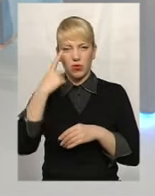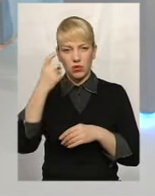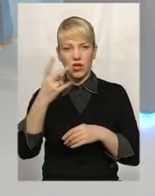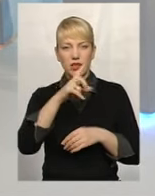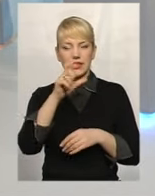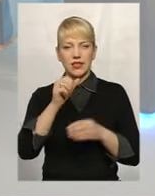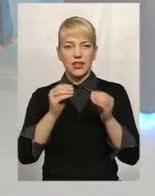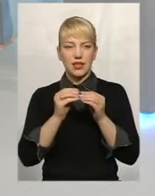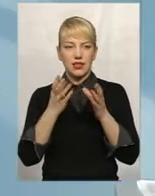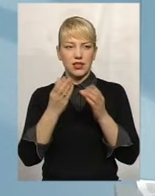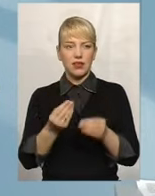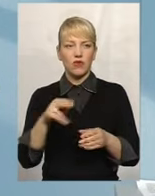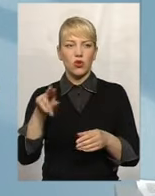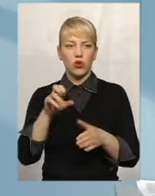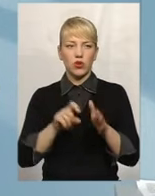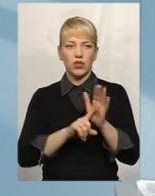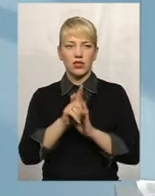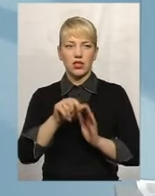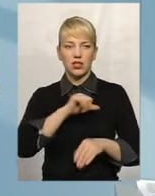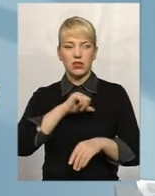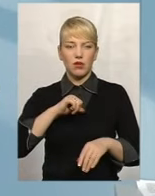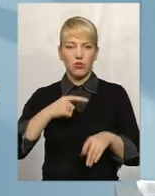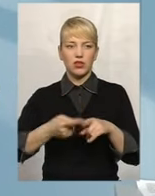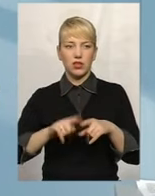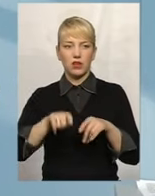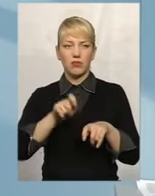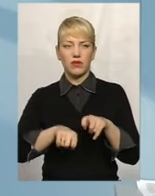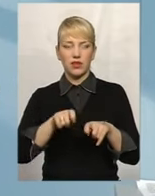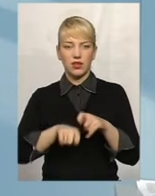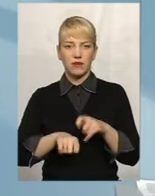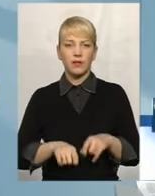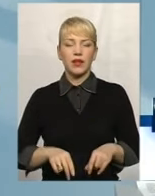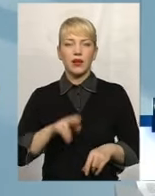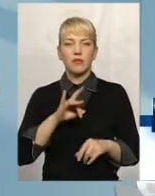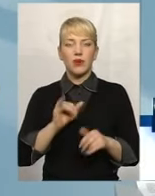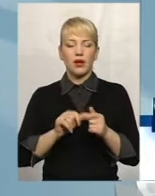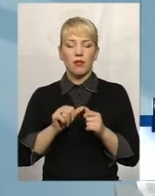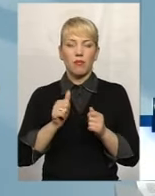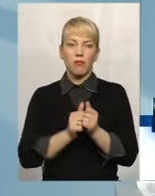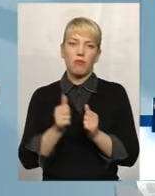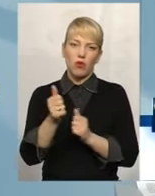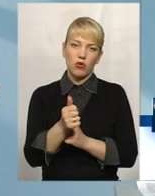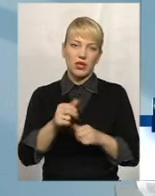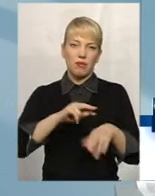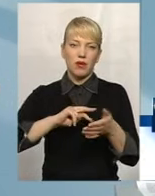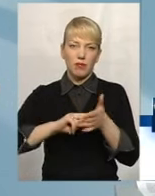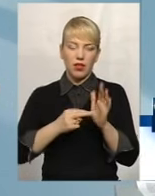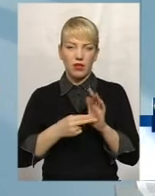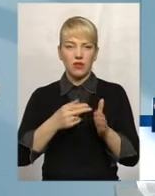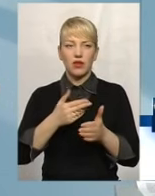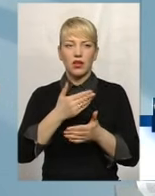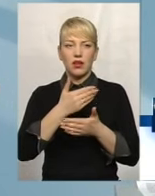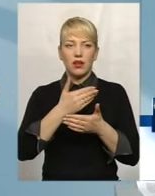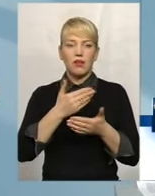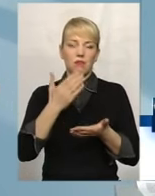10 днів до настання самої перевірки. При позапланових перевірках ми маємо право не попереджати, а